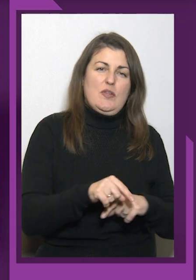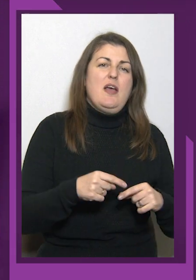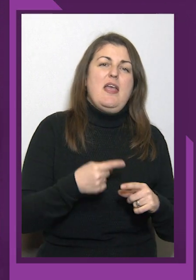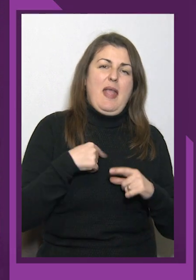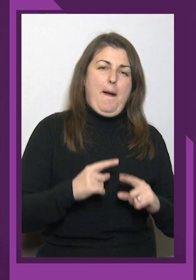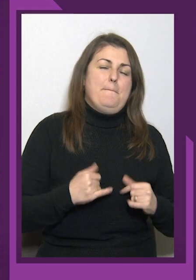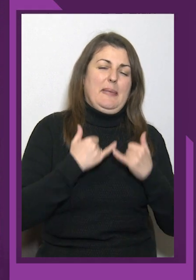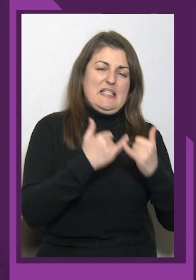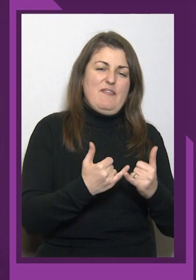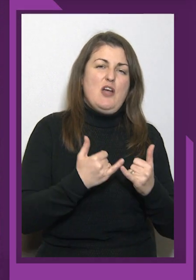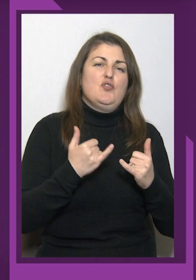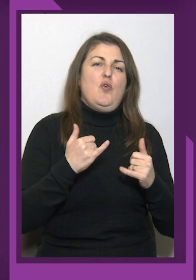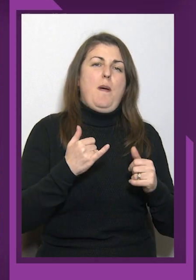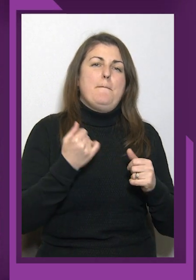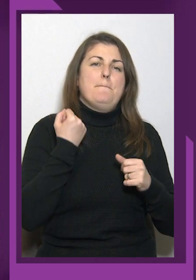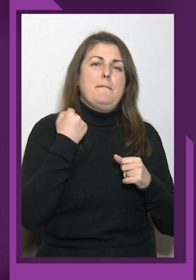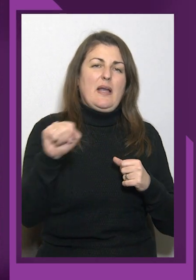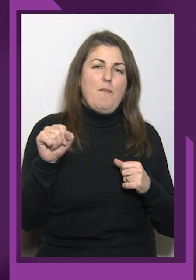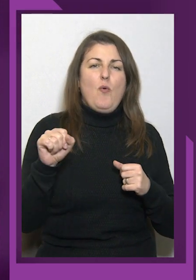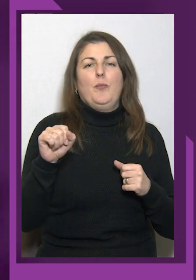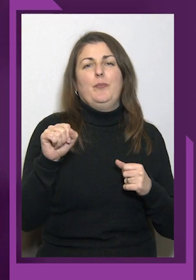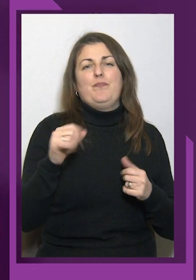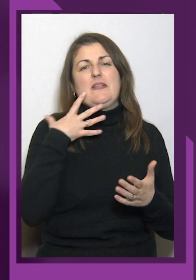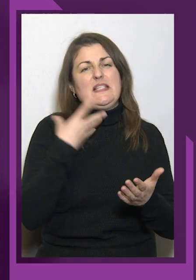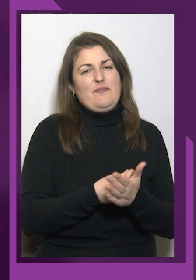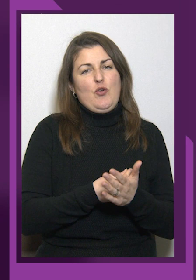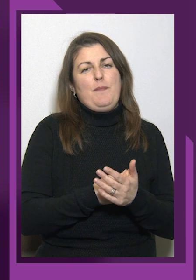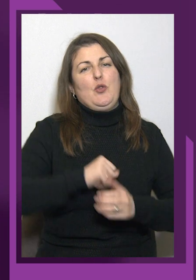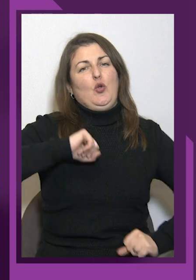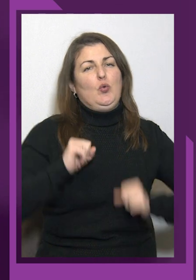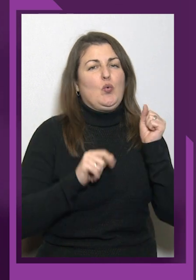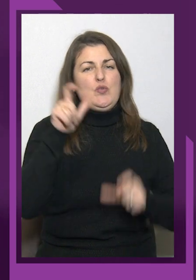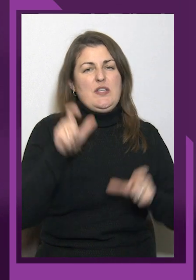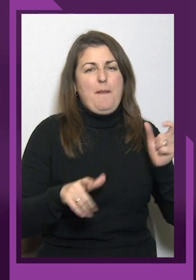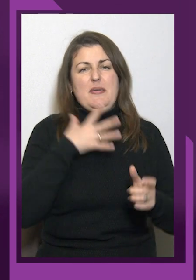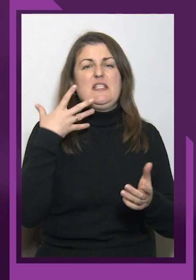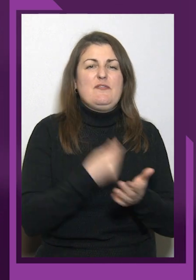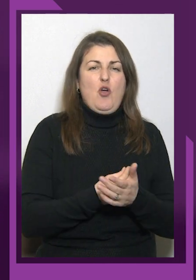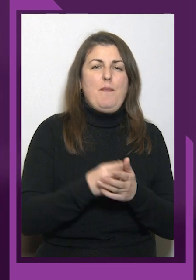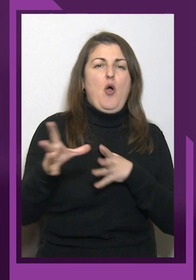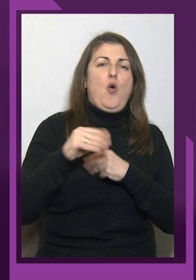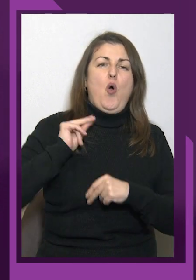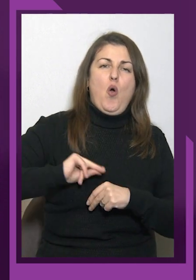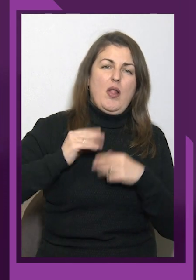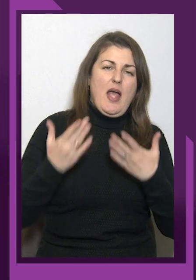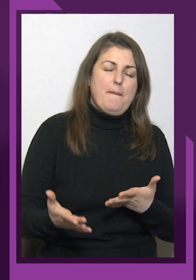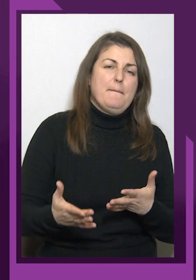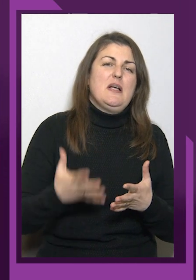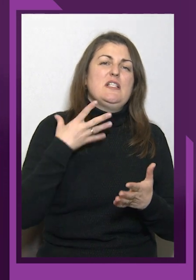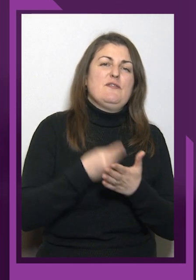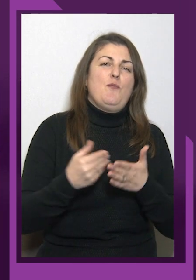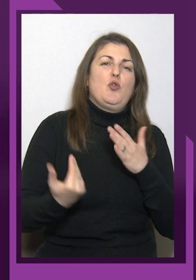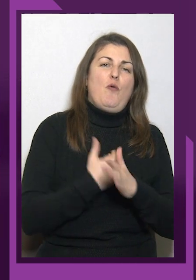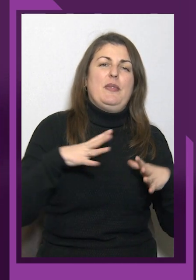своїм друзям. своїм колегам, своєму новому тренеру, тому що вони мене не кинули важку